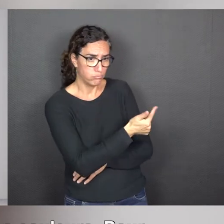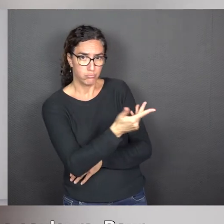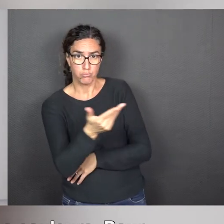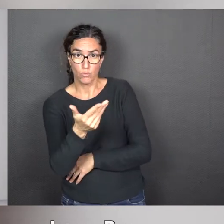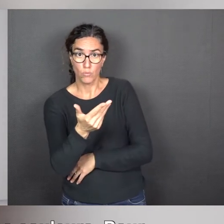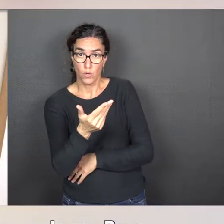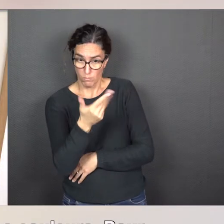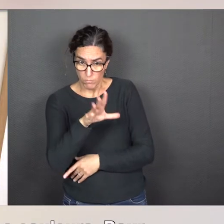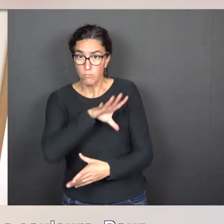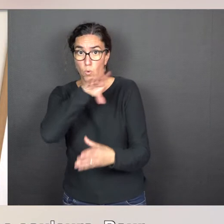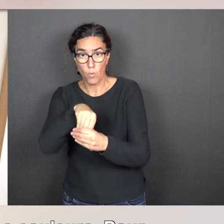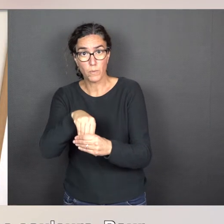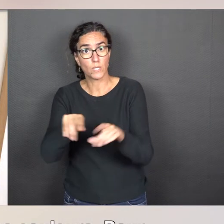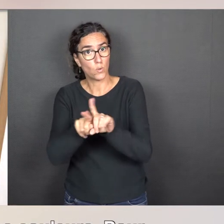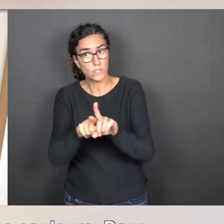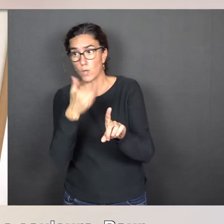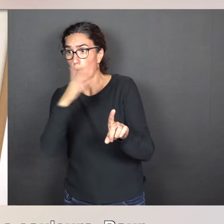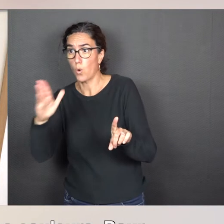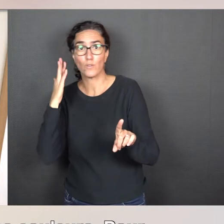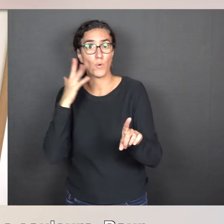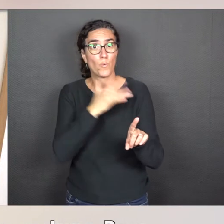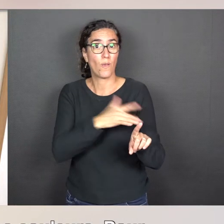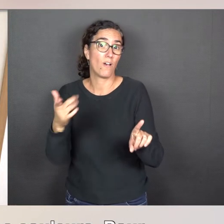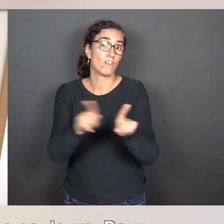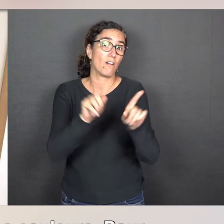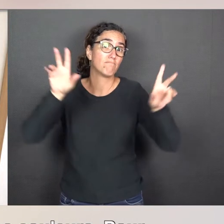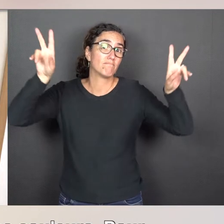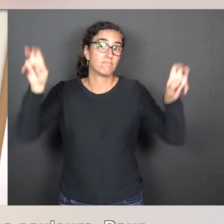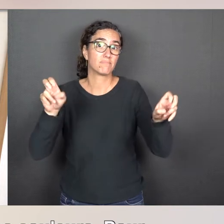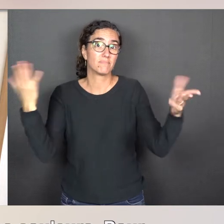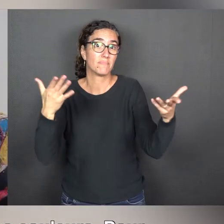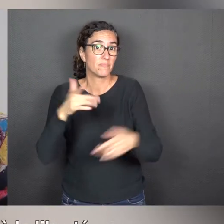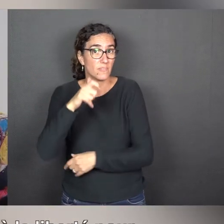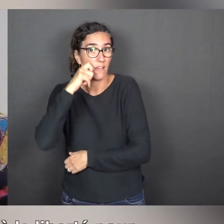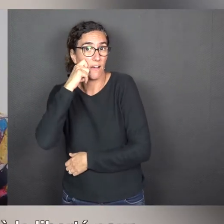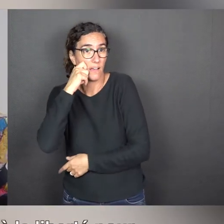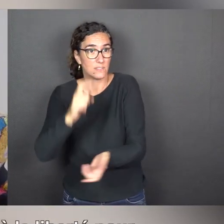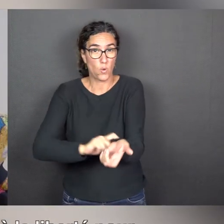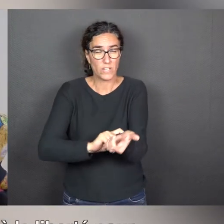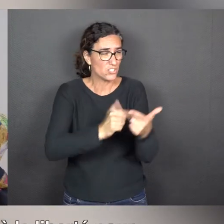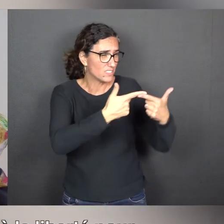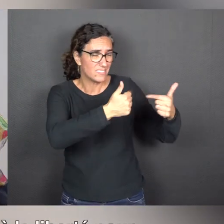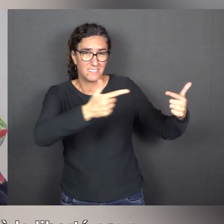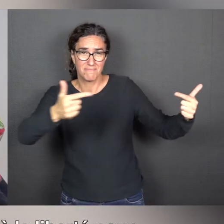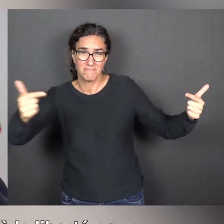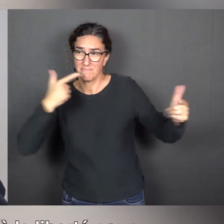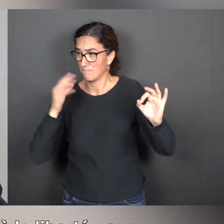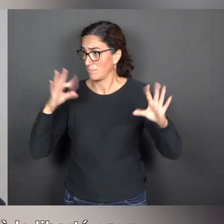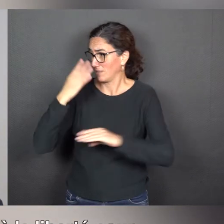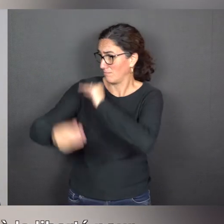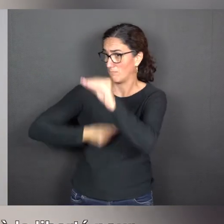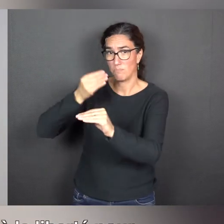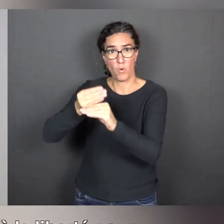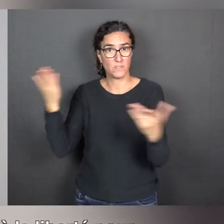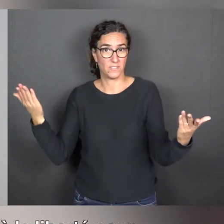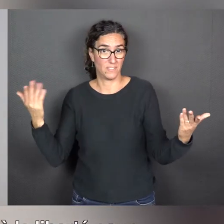aussi d'autres nanas, d'autres couleurs. Pour elles, elles sont multiraciales à l'image du monde et c'est vraiment un hymne à la liberté